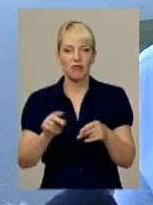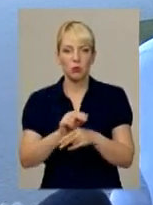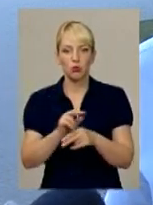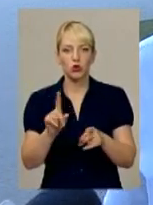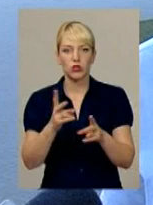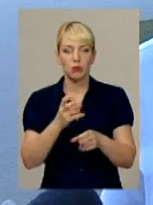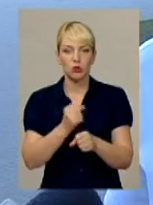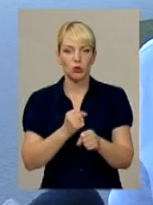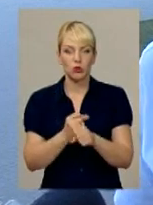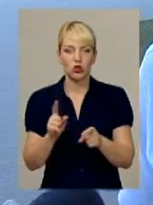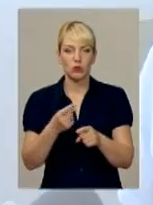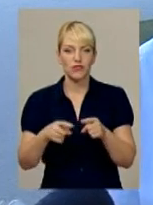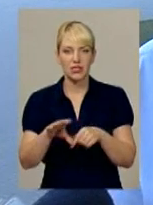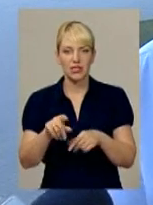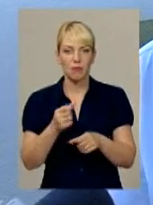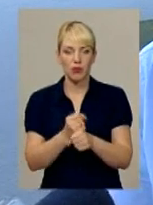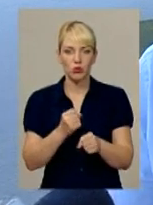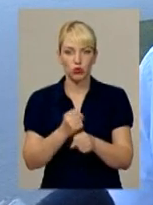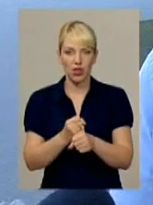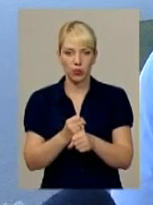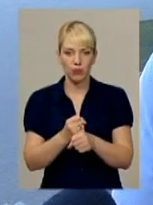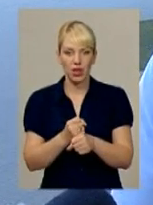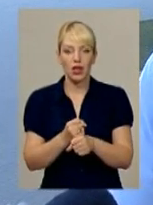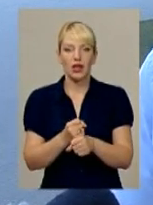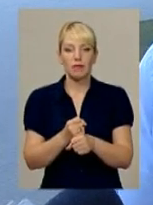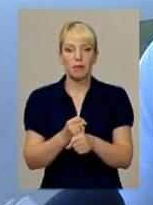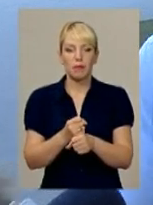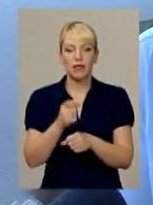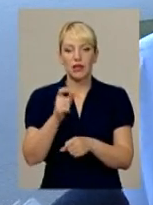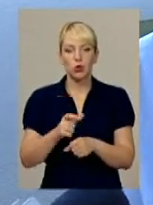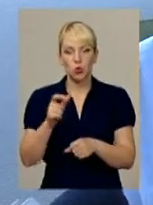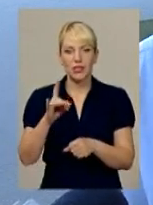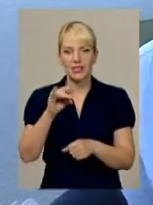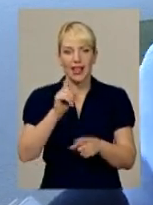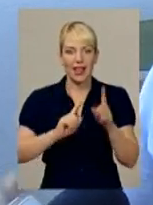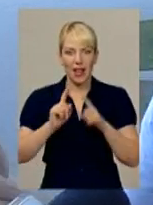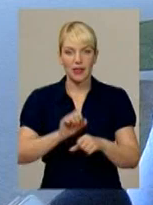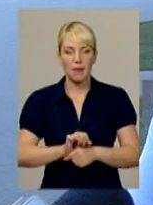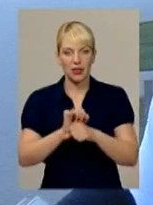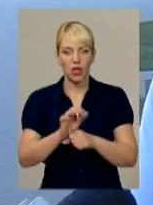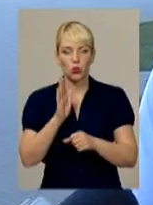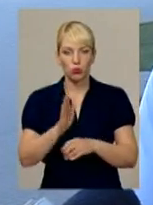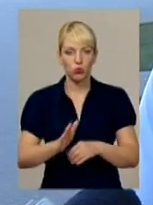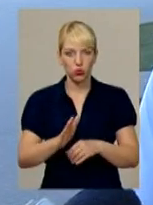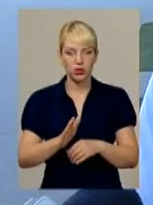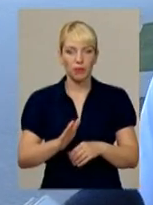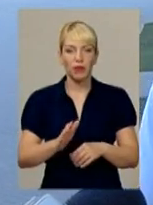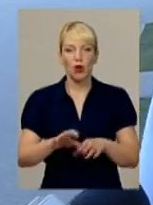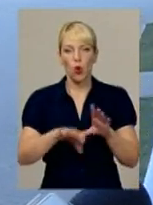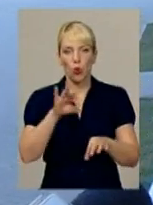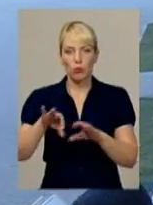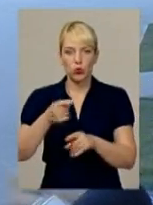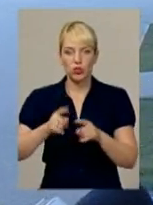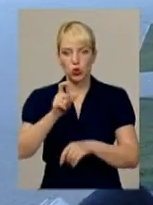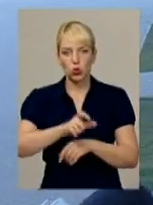потрібно зробити для того, щоб це функціонувало. Певні люди з Ради Майдану оберуть їх зараз, цих